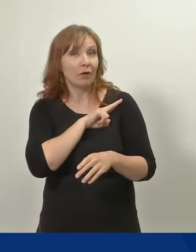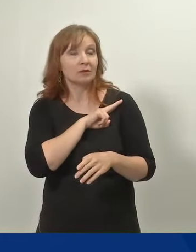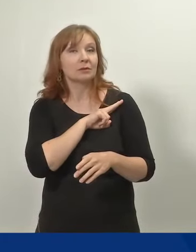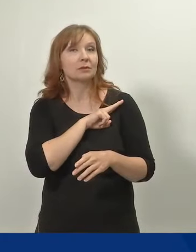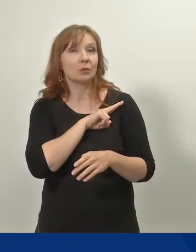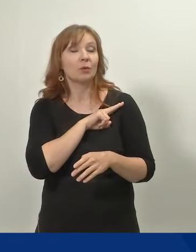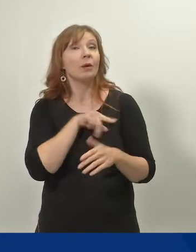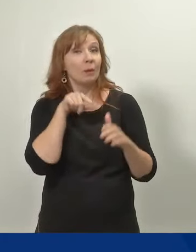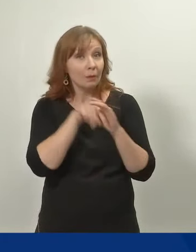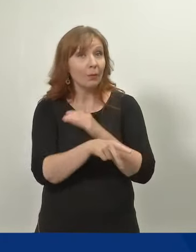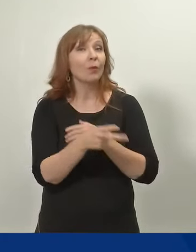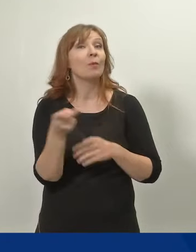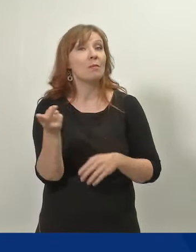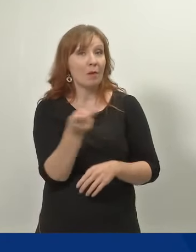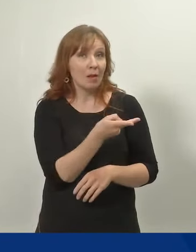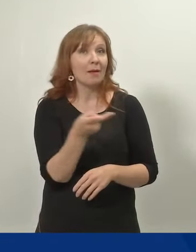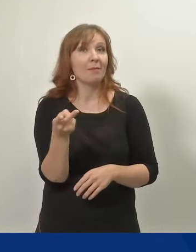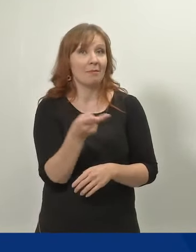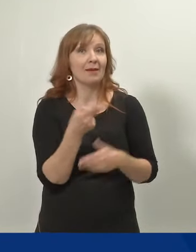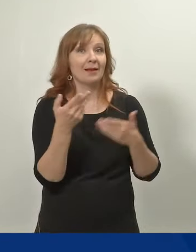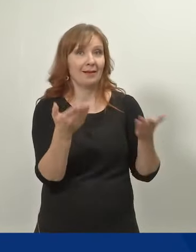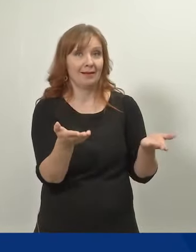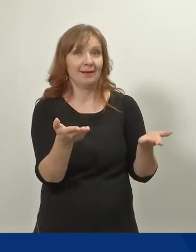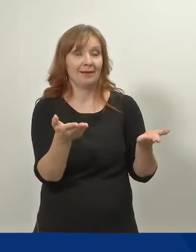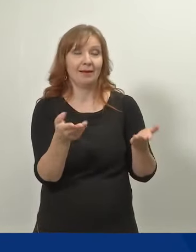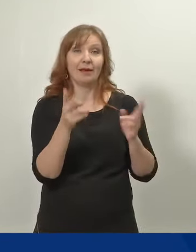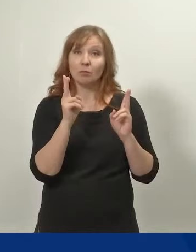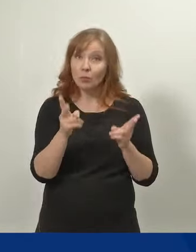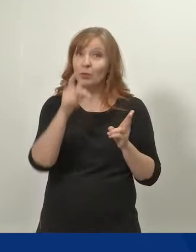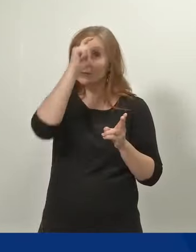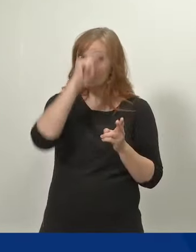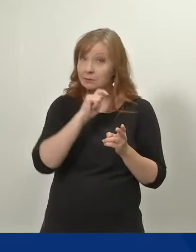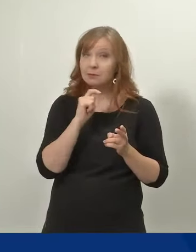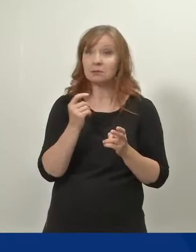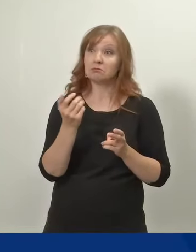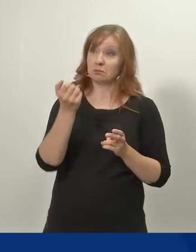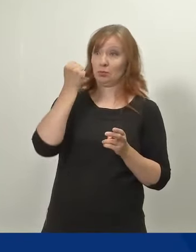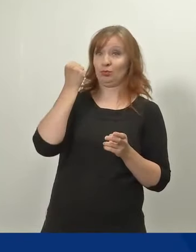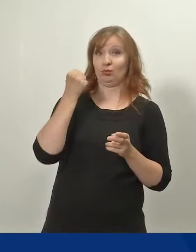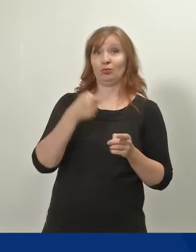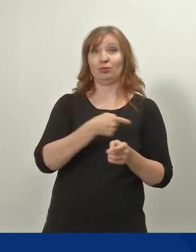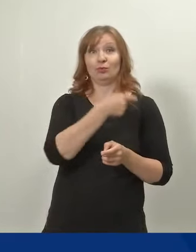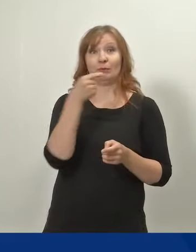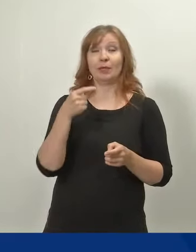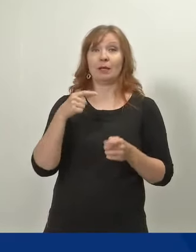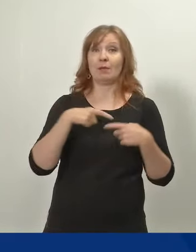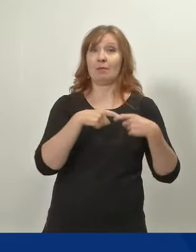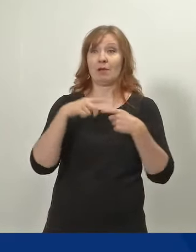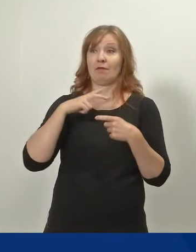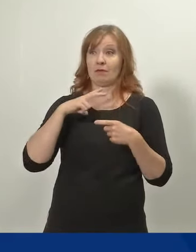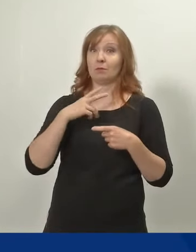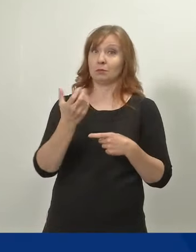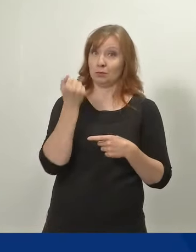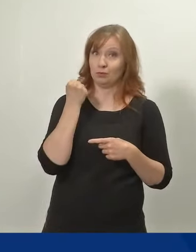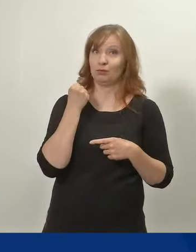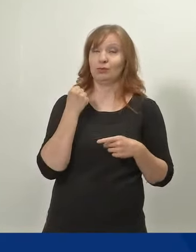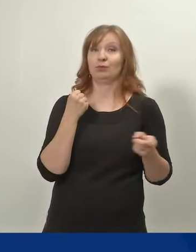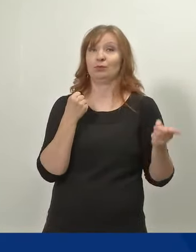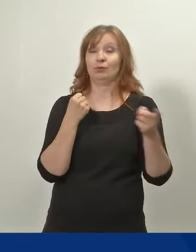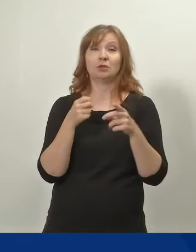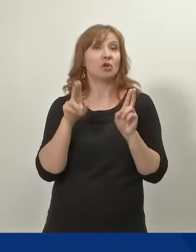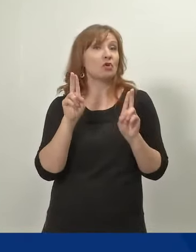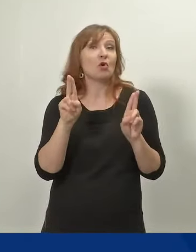molemmille vanhemmille. Myös isät voivat jäädä pidemmille perhevapaille. Se on normaali asia,